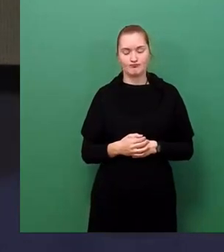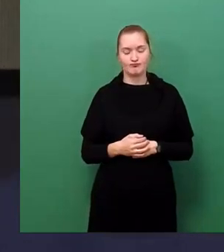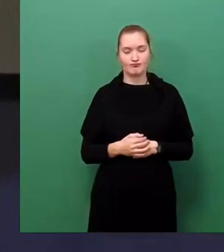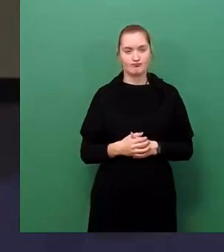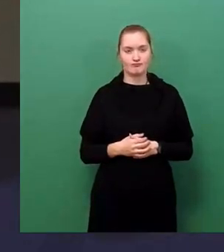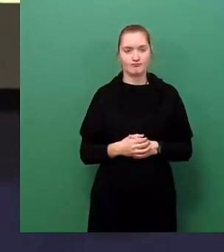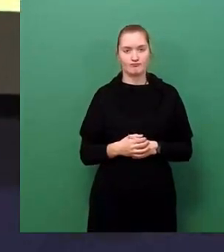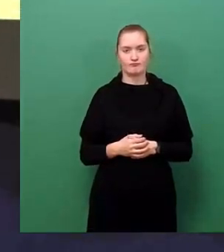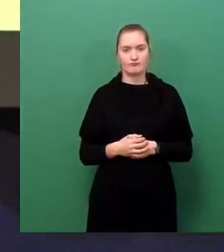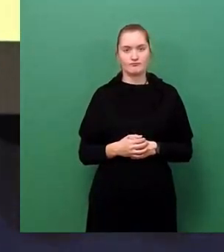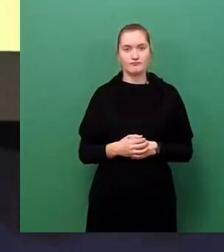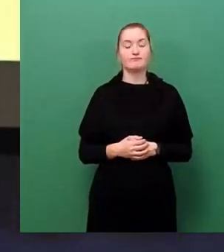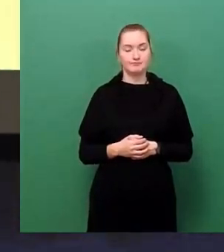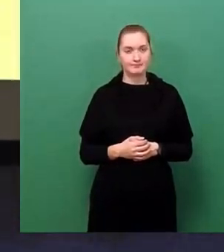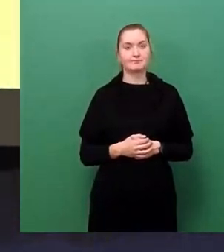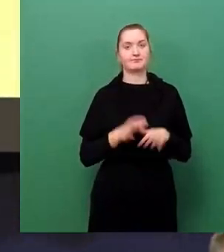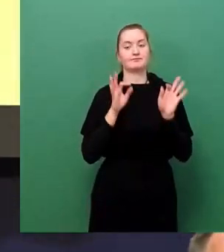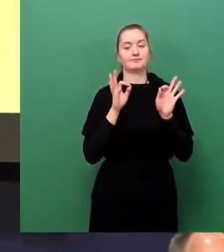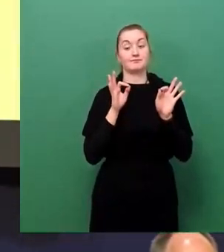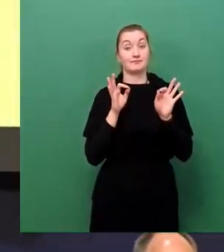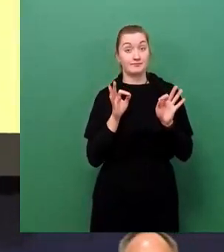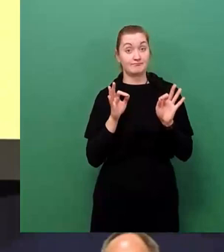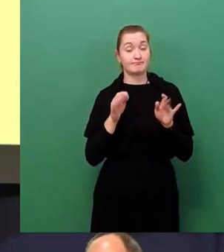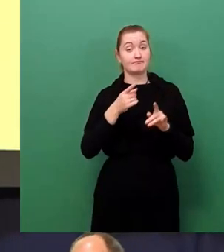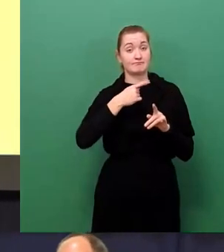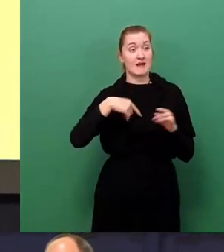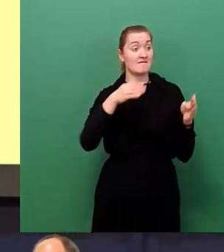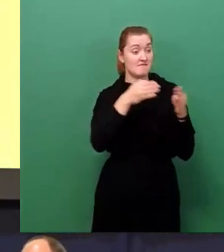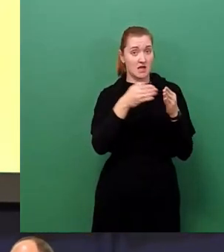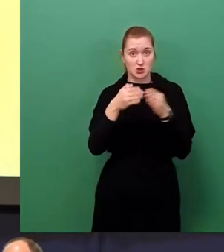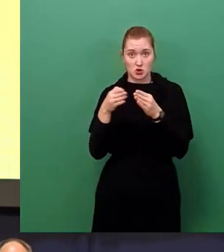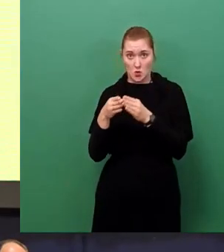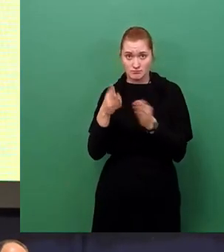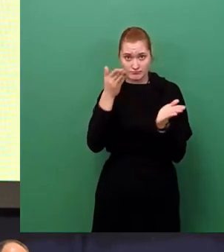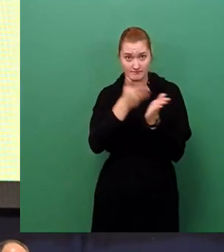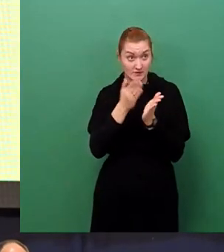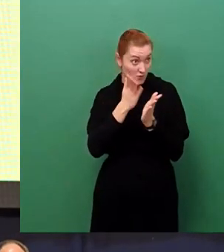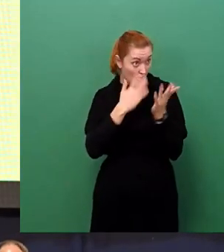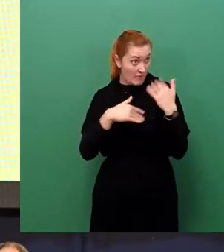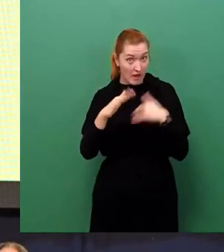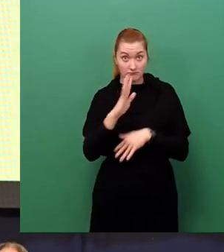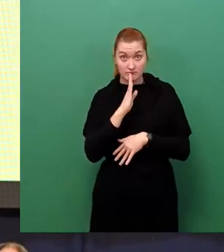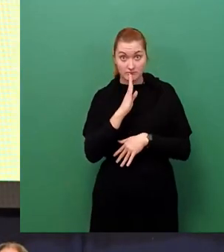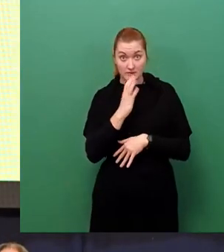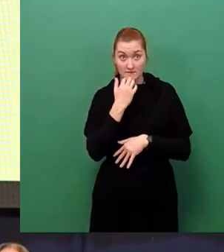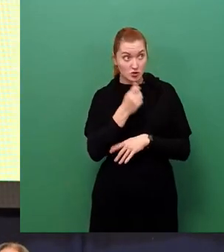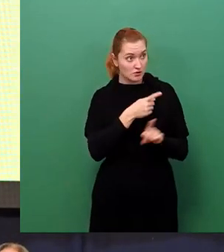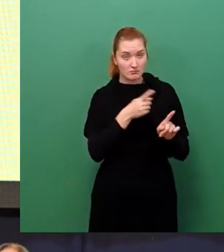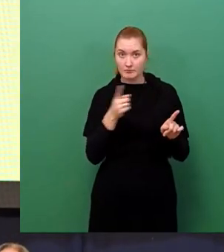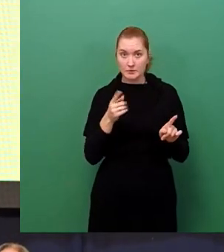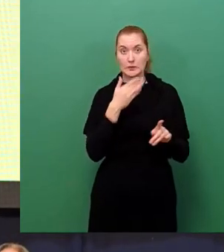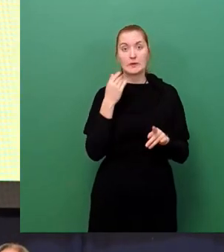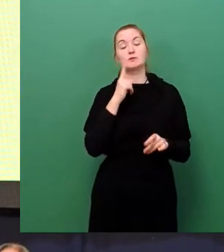So, damit haben wir erstmal die Fraktionsrunde bewältigt. Gibt es weitere Wortmeldungen? Das sehe ich nicht. Dann kommen wir zur